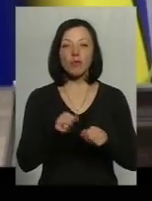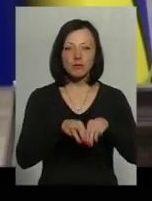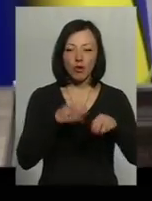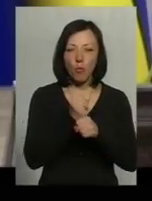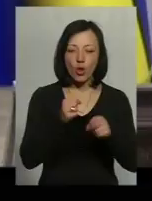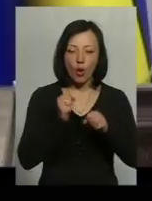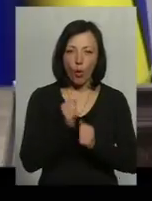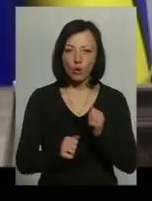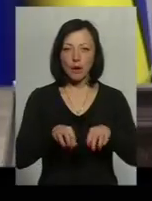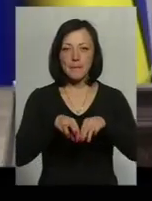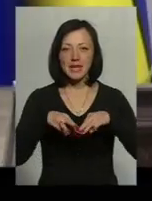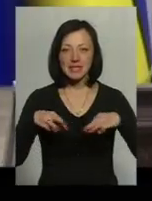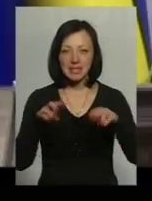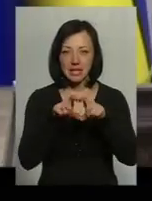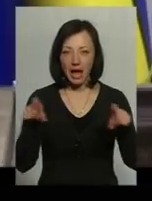міністра